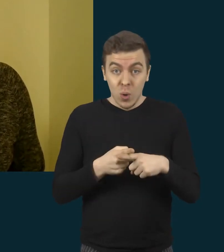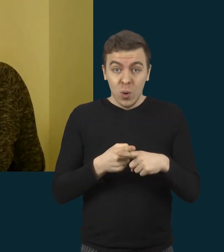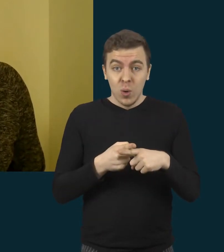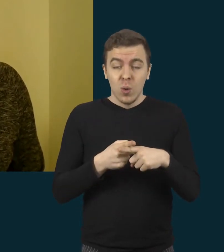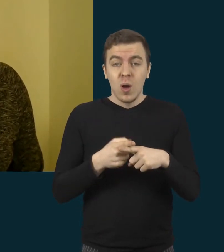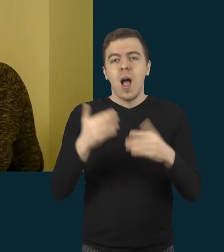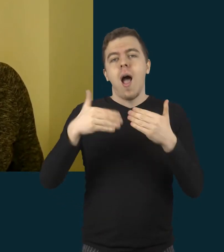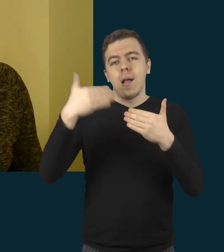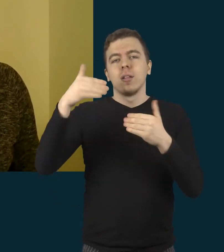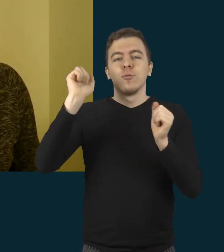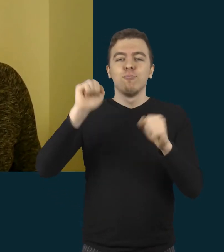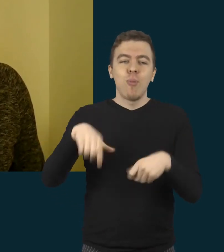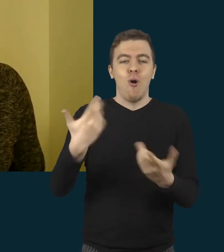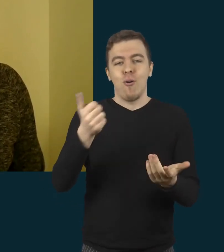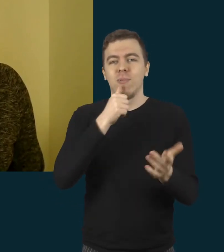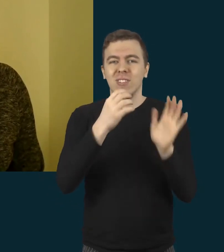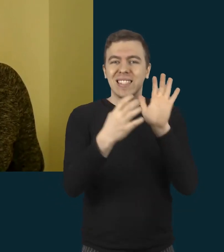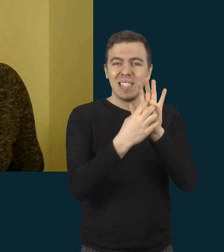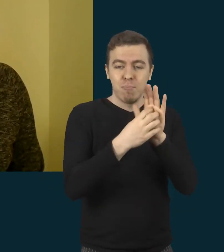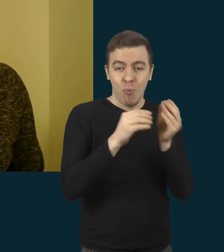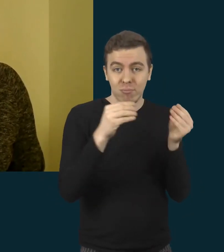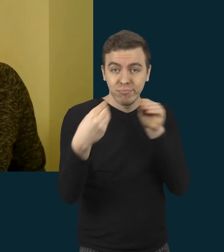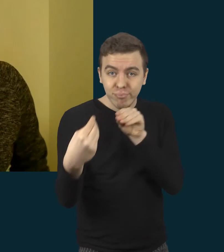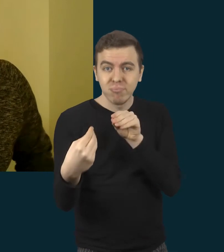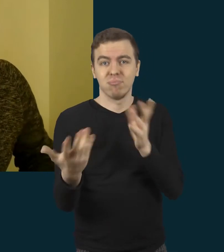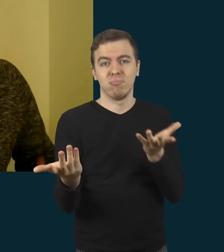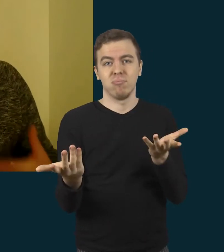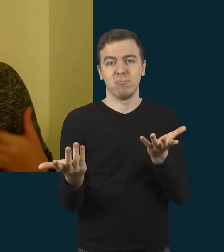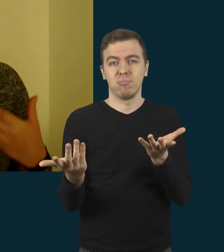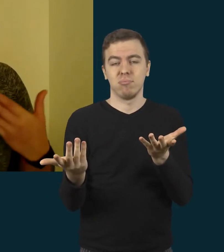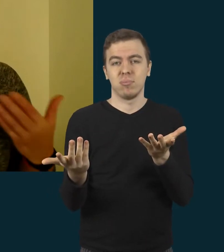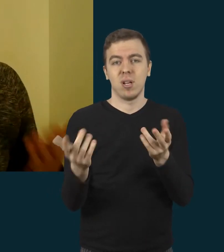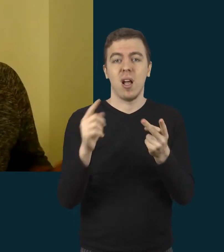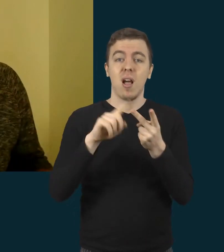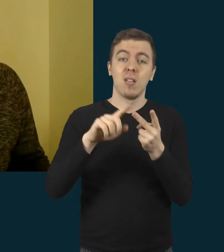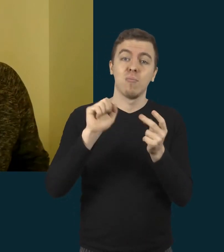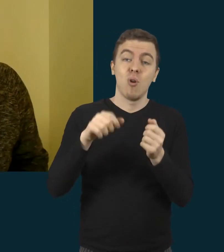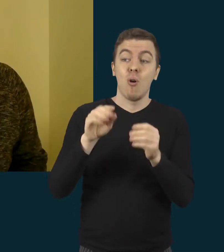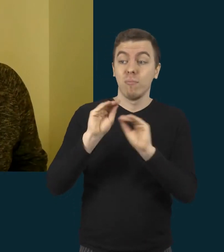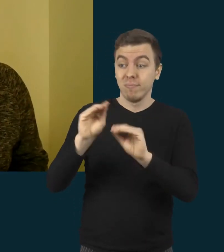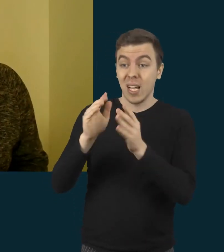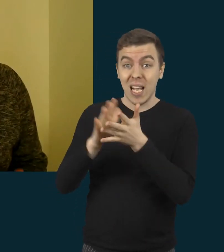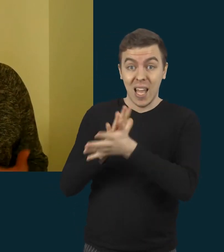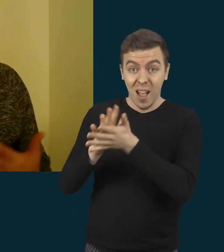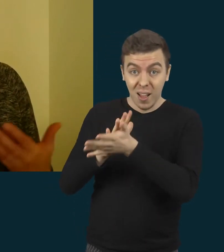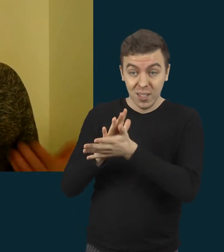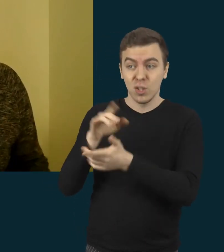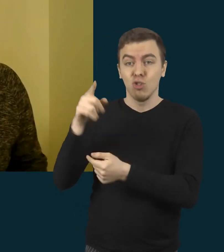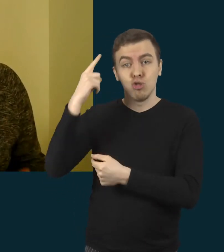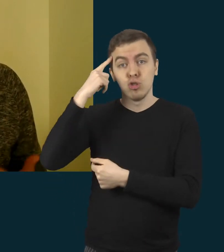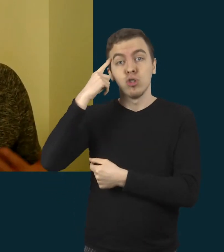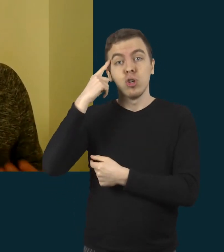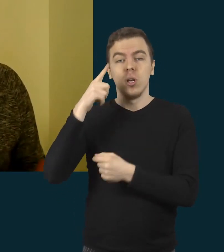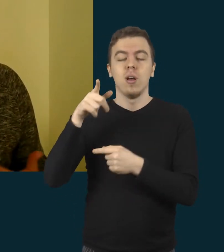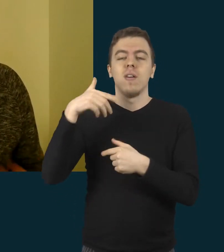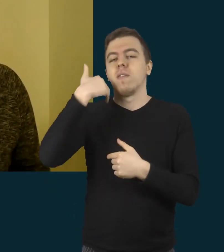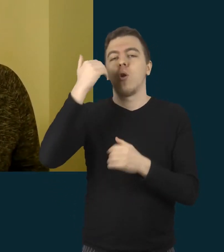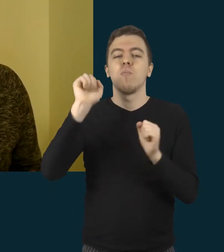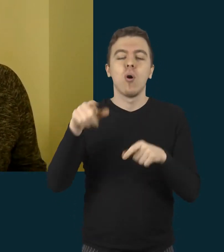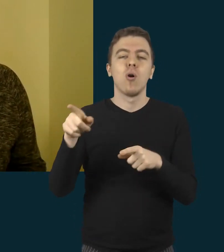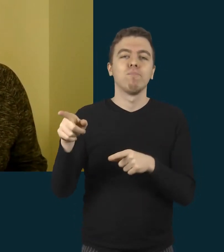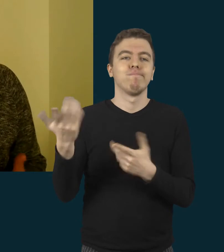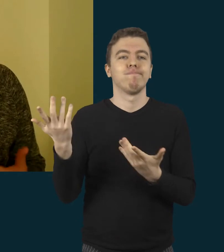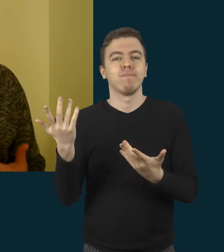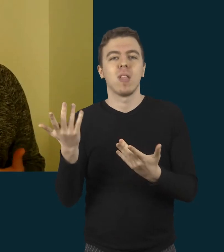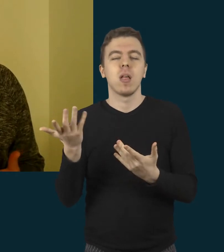ateity galėtume rodinti šitą simbolį, ar išmokyti jo gesto, kad jis vaikas įgautų kuo